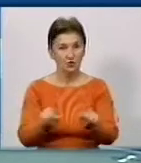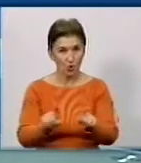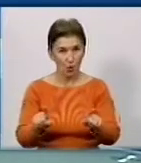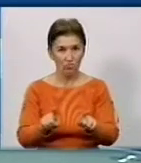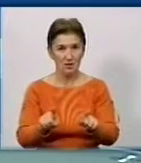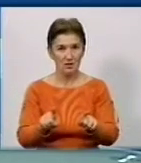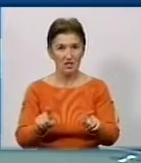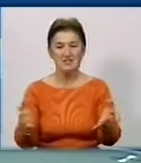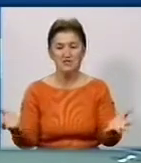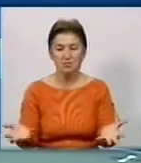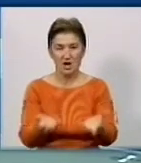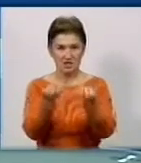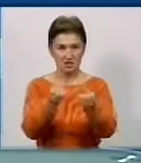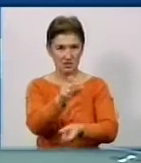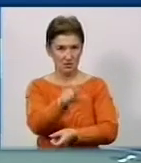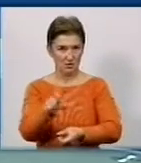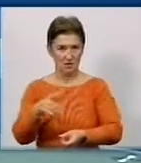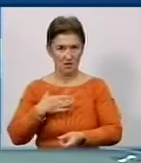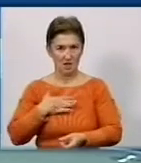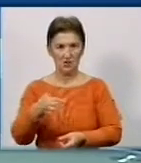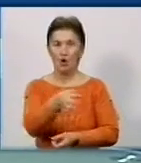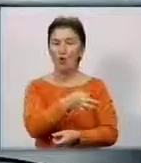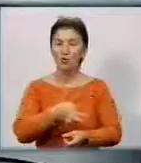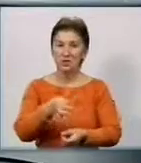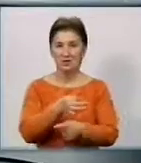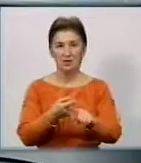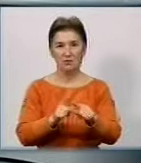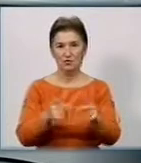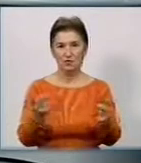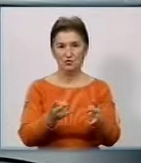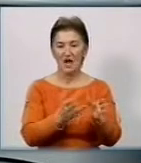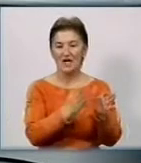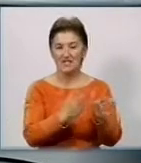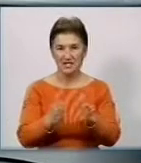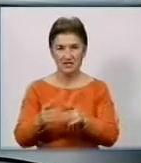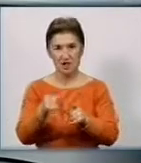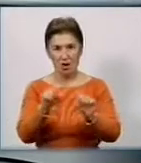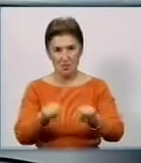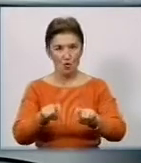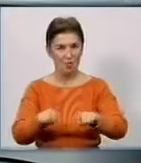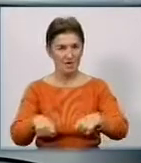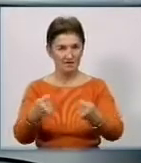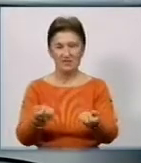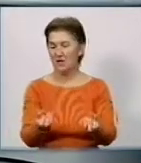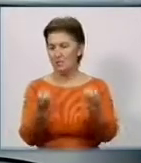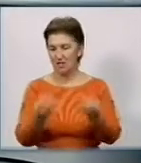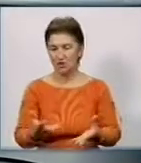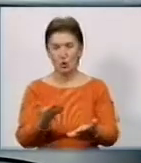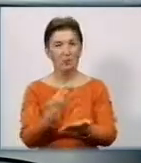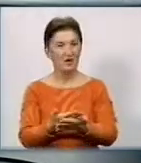ну, по большому счету, спасати жителі нашої області. А для этого і нужна система ранній діагностіки. Я вот могу привести вам такой простой пример.